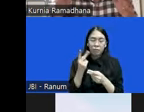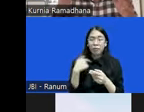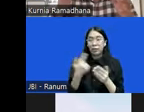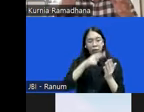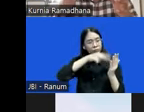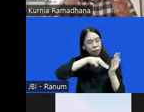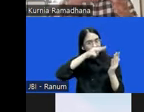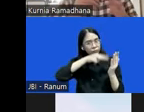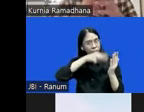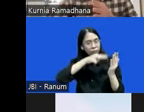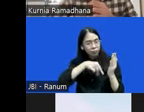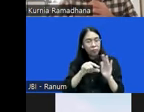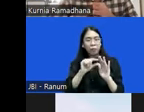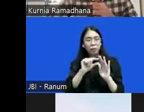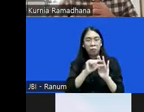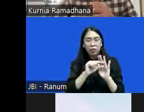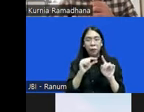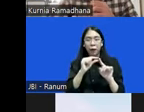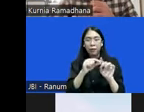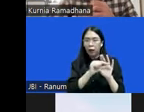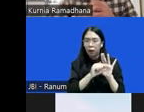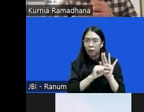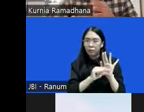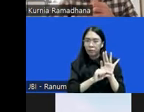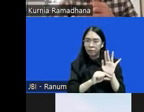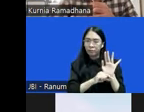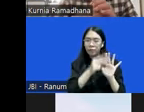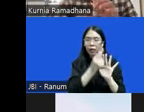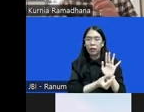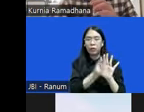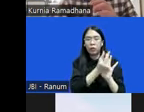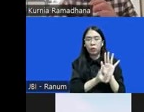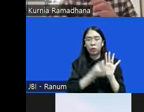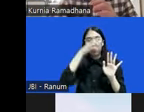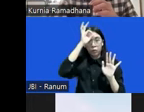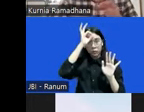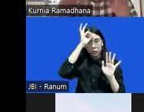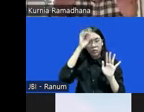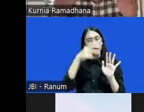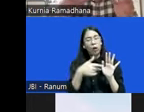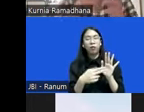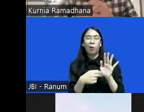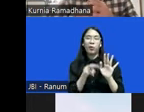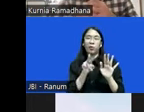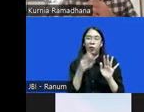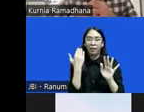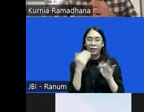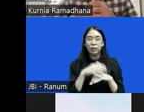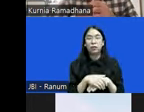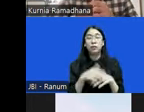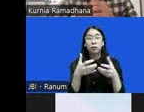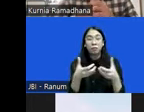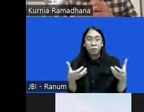pasal per pasal di dalam rancangan undang-undang kepolisian. Saya bagi dua, teman-teman,